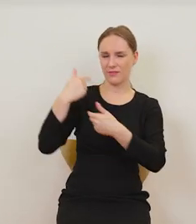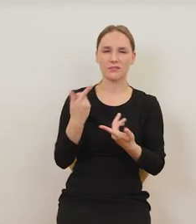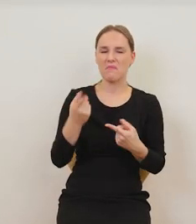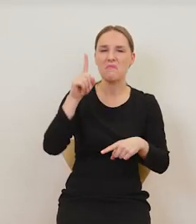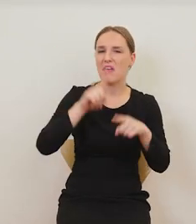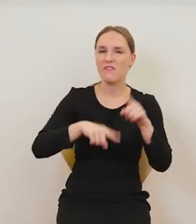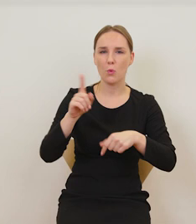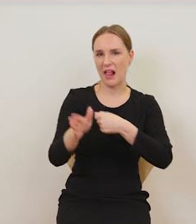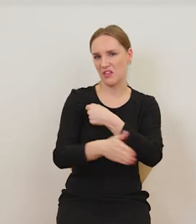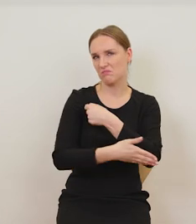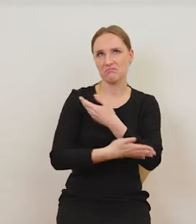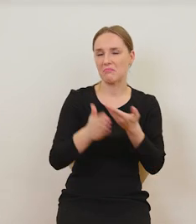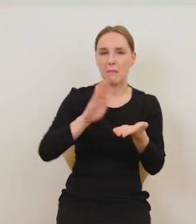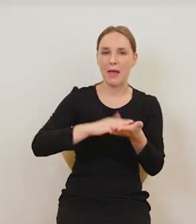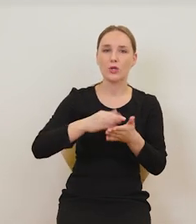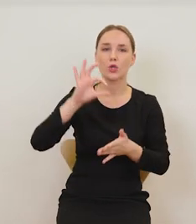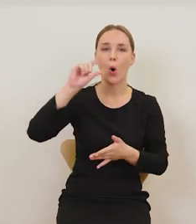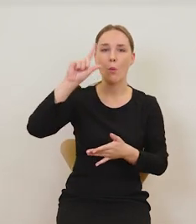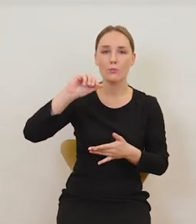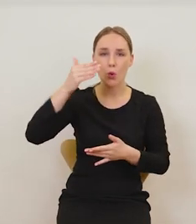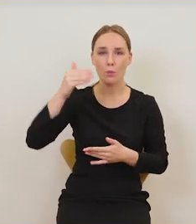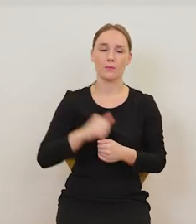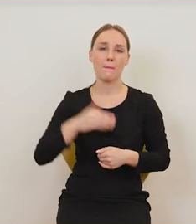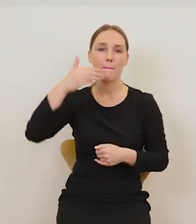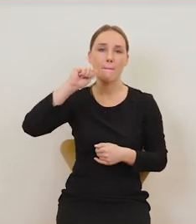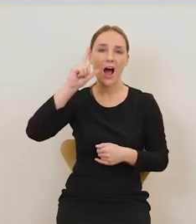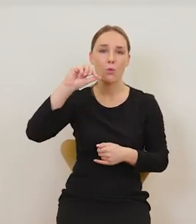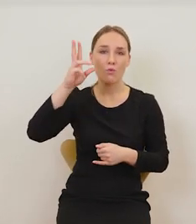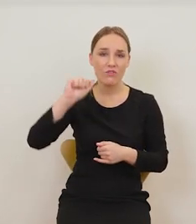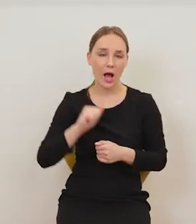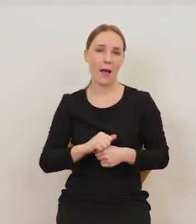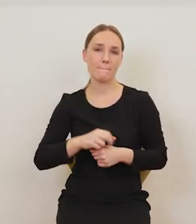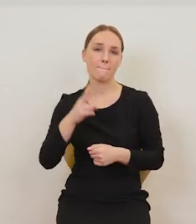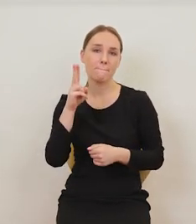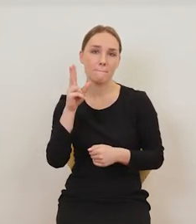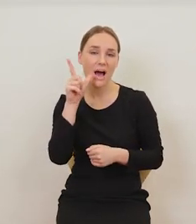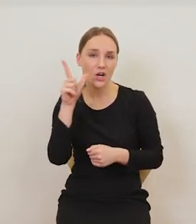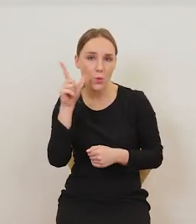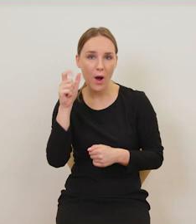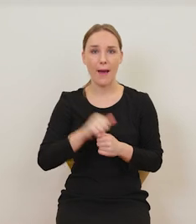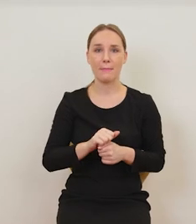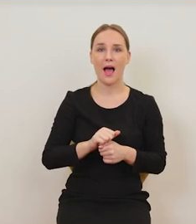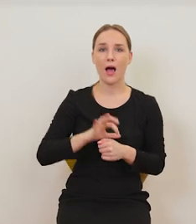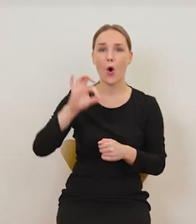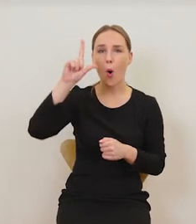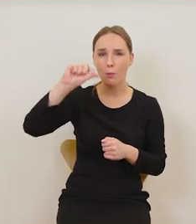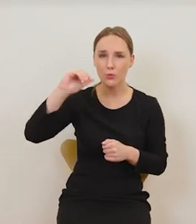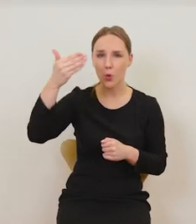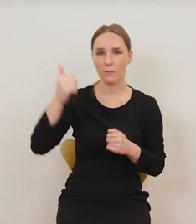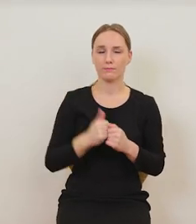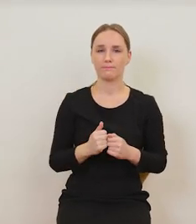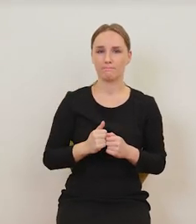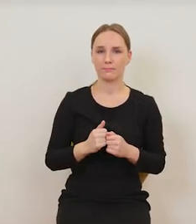źródła takie jak opium, makówki oczywiście, marihuana, haszysz. To wszystko są znane